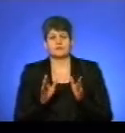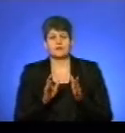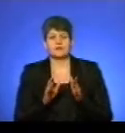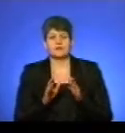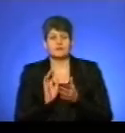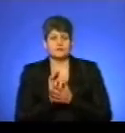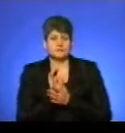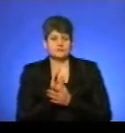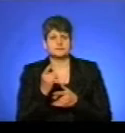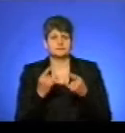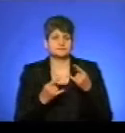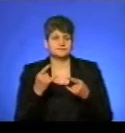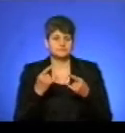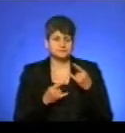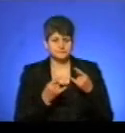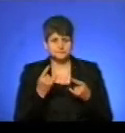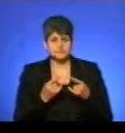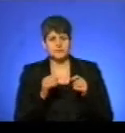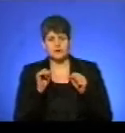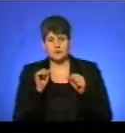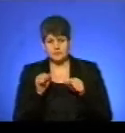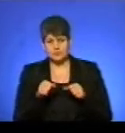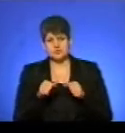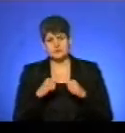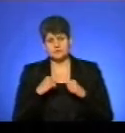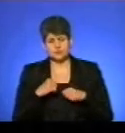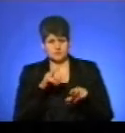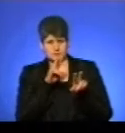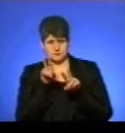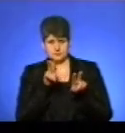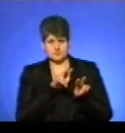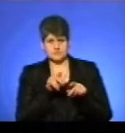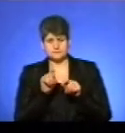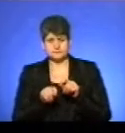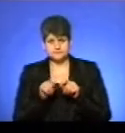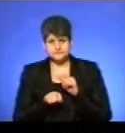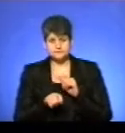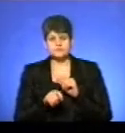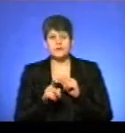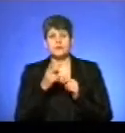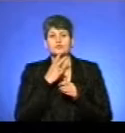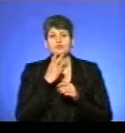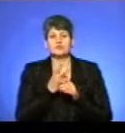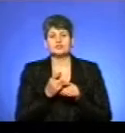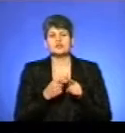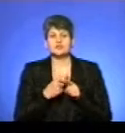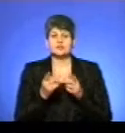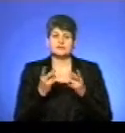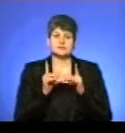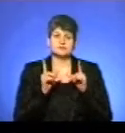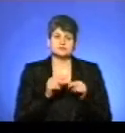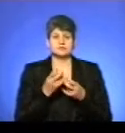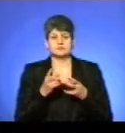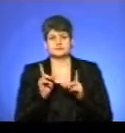масової інформації можна спокійно відслідкувати і подивитися, чи стоїть виїжджати, чи не